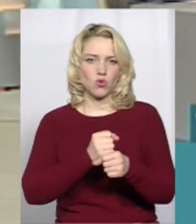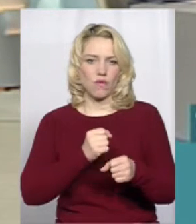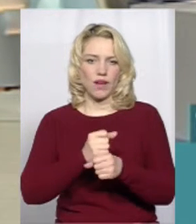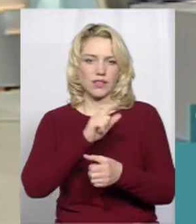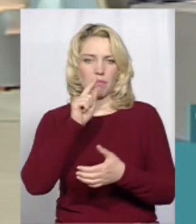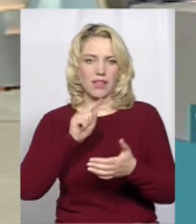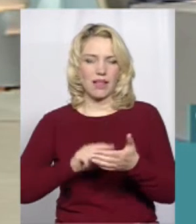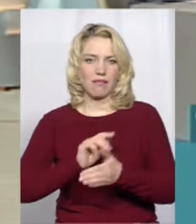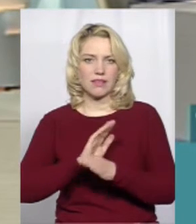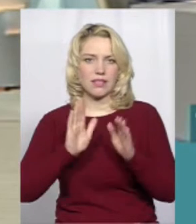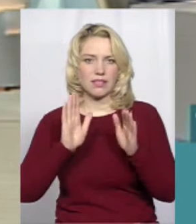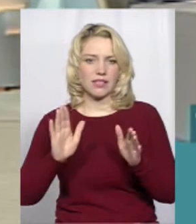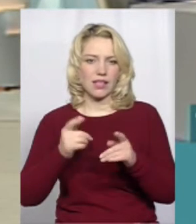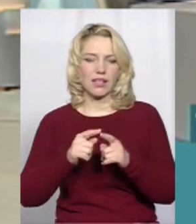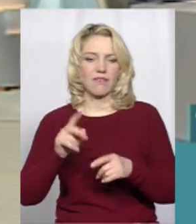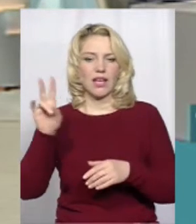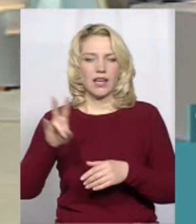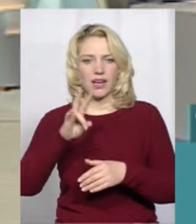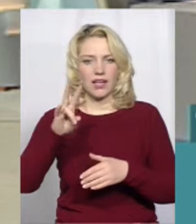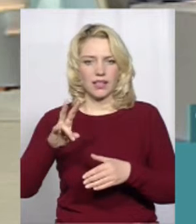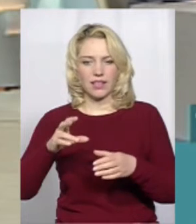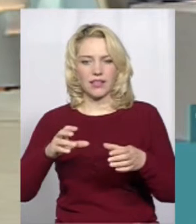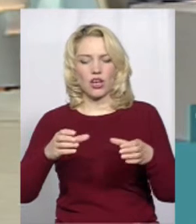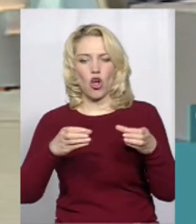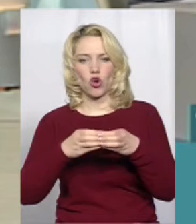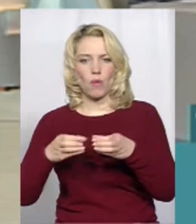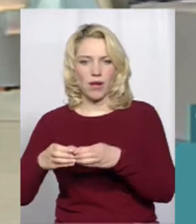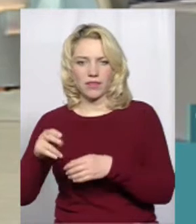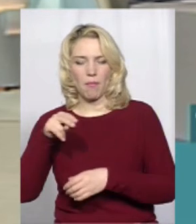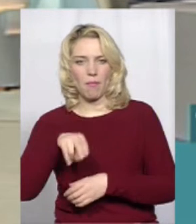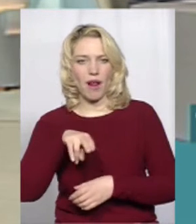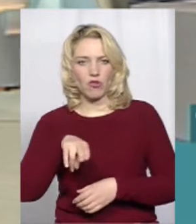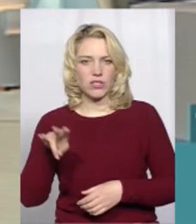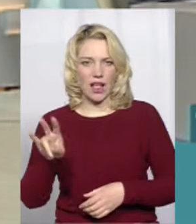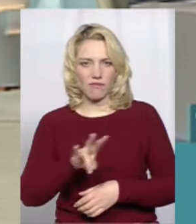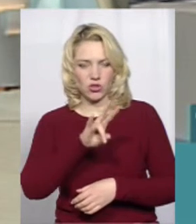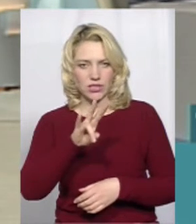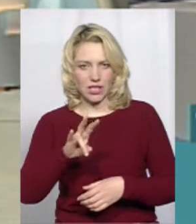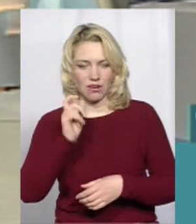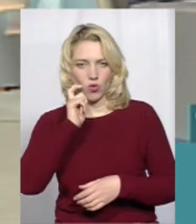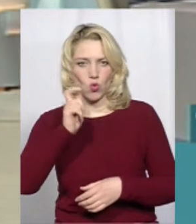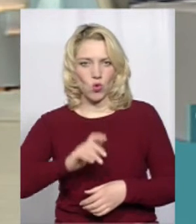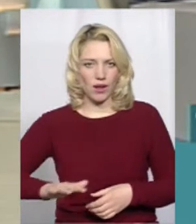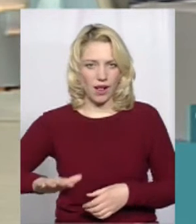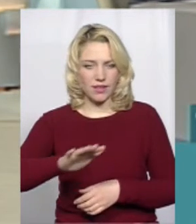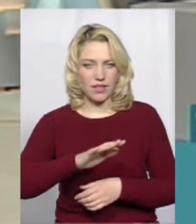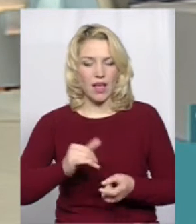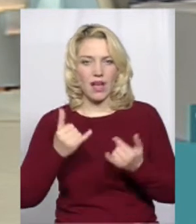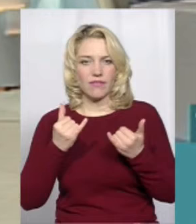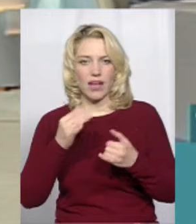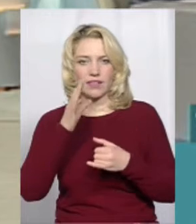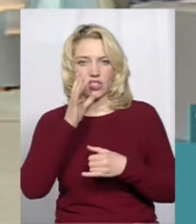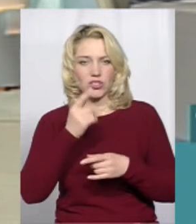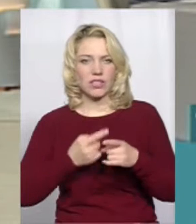тільки в громадах Православної Церкви України, а в даний час всі